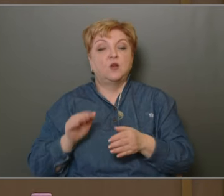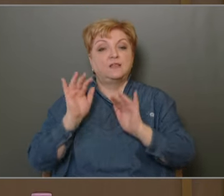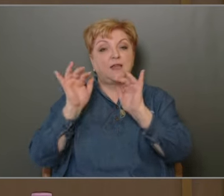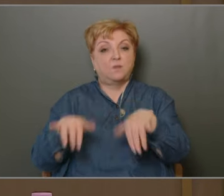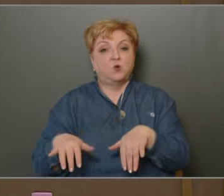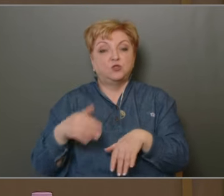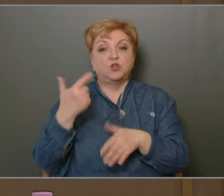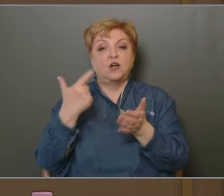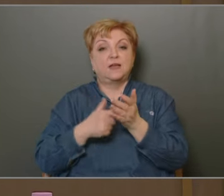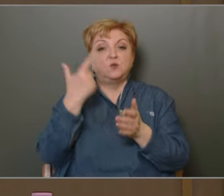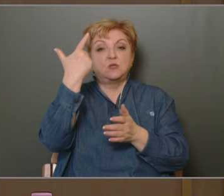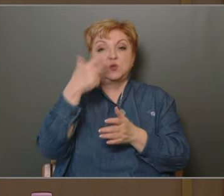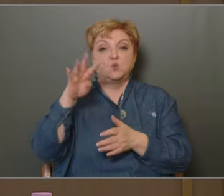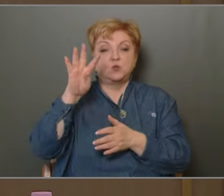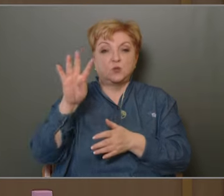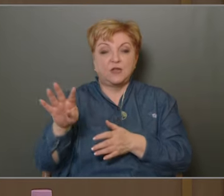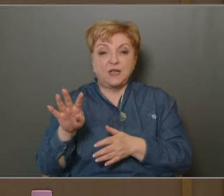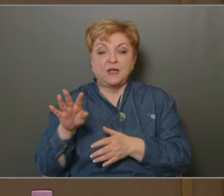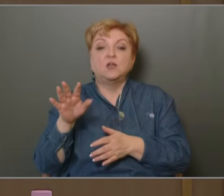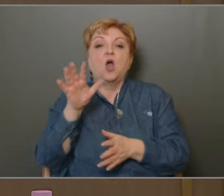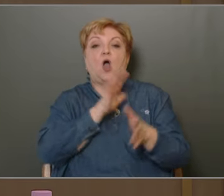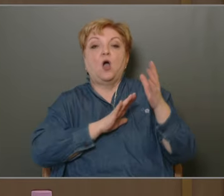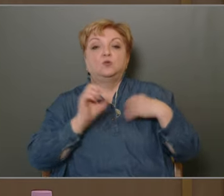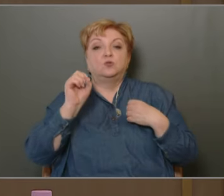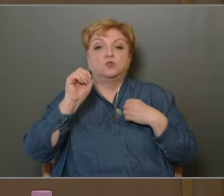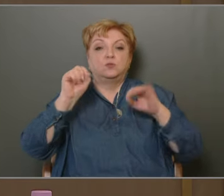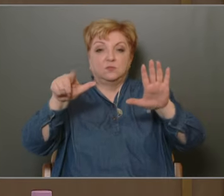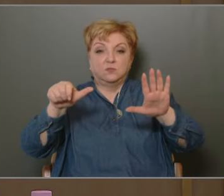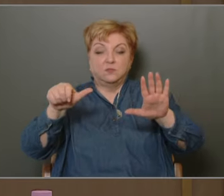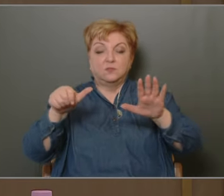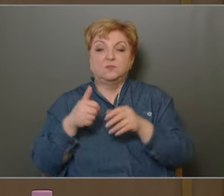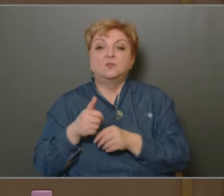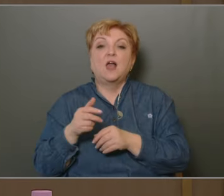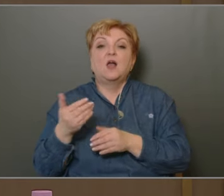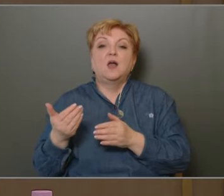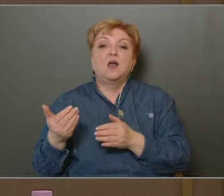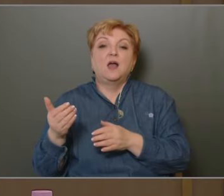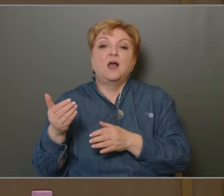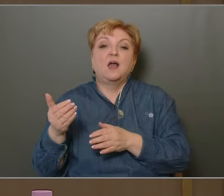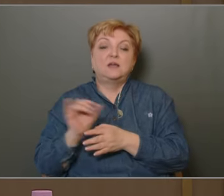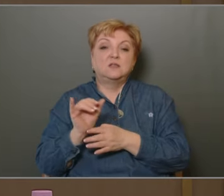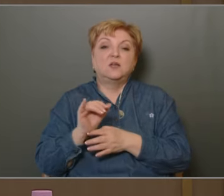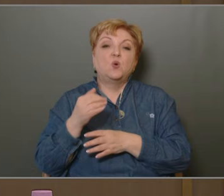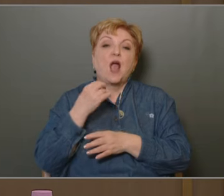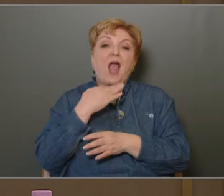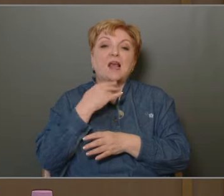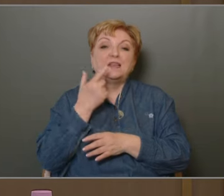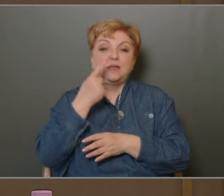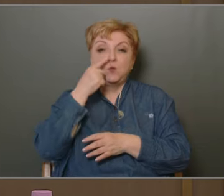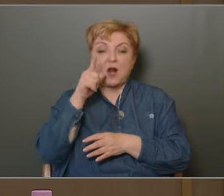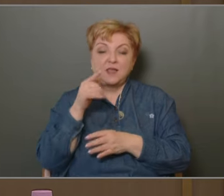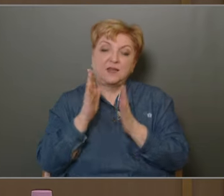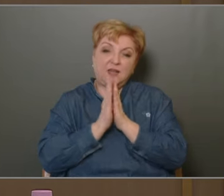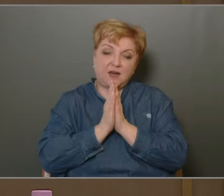2024. augusztus 16-ával az Egyesültetudalva vezetője, igazgatója Erdélyi Nóra legyen. Kérem szépen az